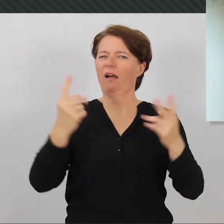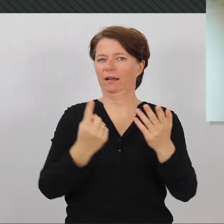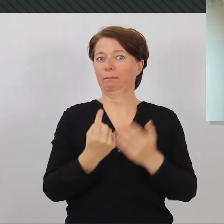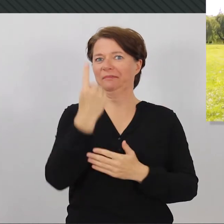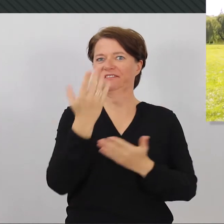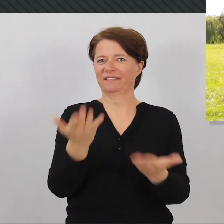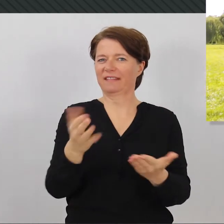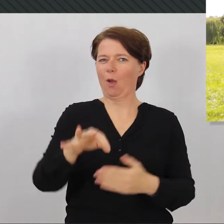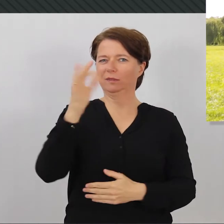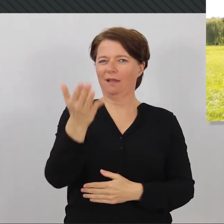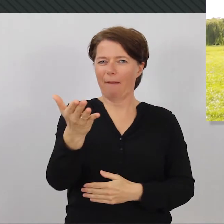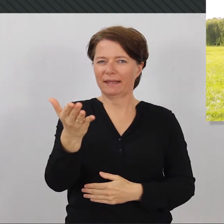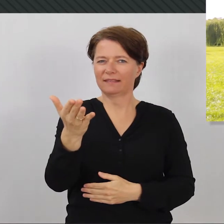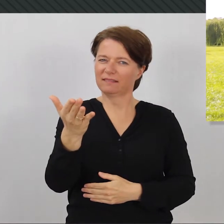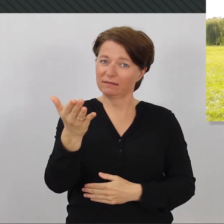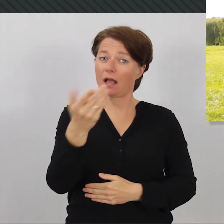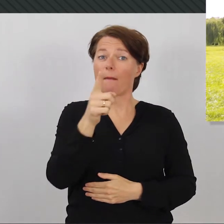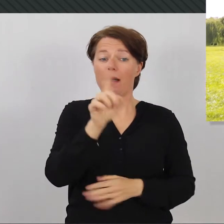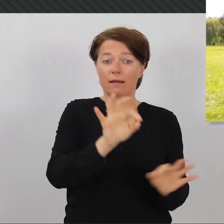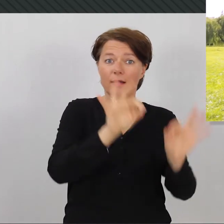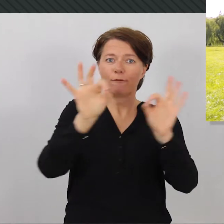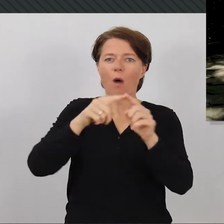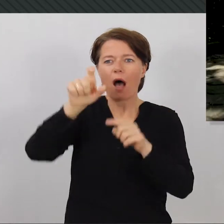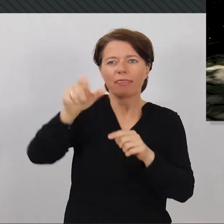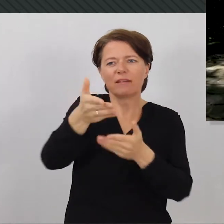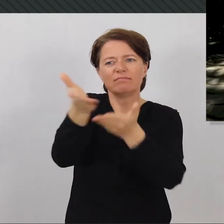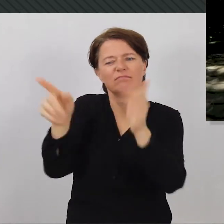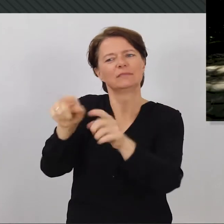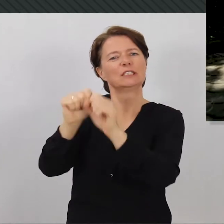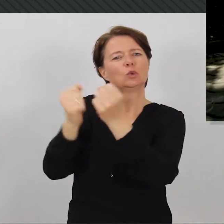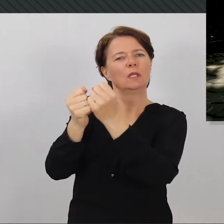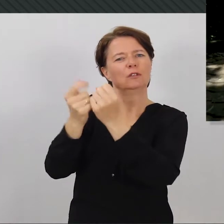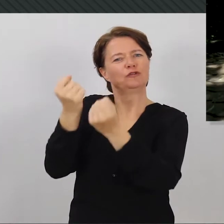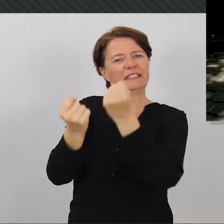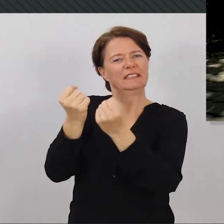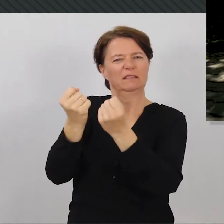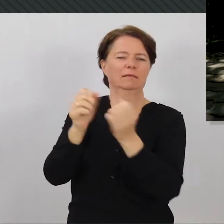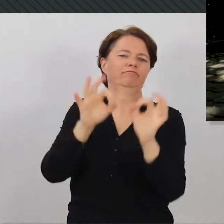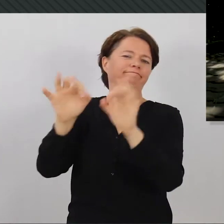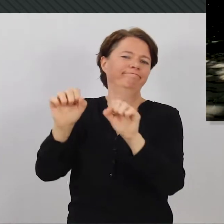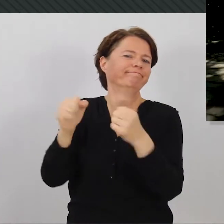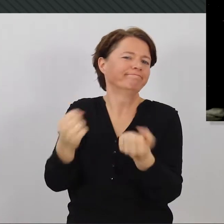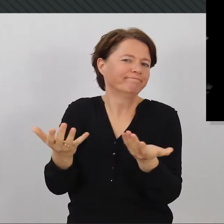ist sicherlich die absolute Ausnahme. Als Vorbild für Menschen, die in prekären Verhältnissen leben, dient sie sicherlich nicht.